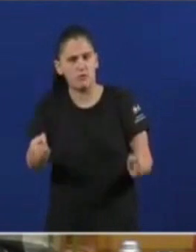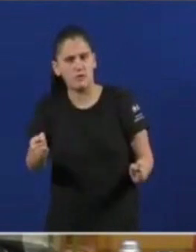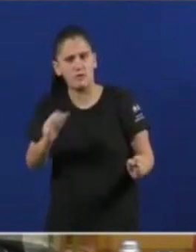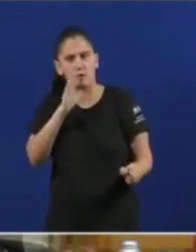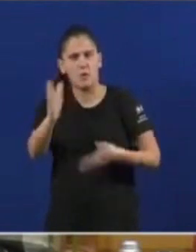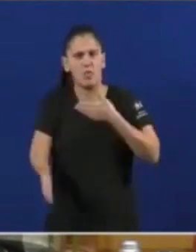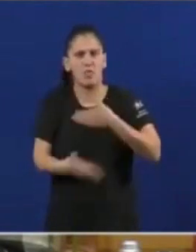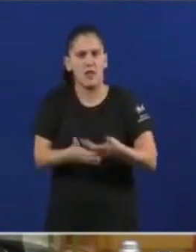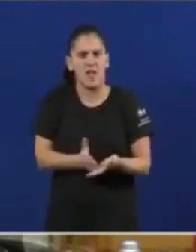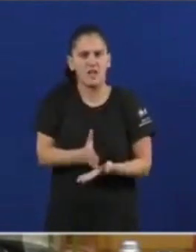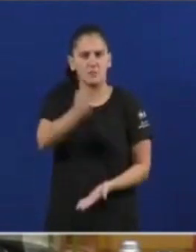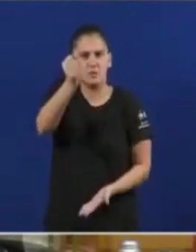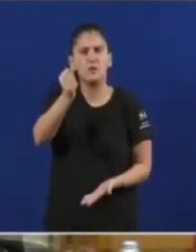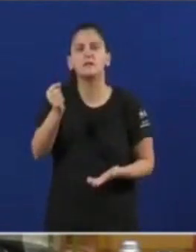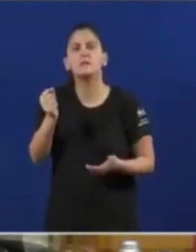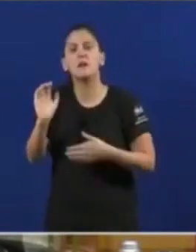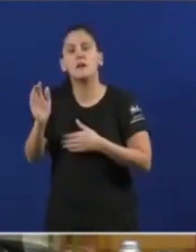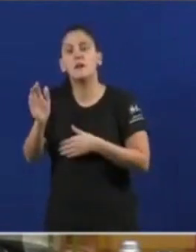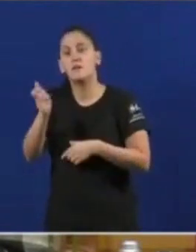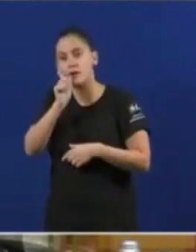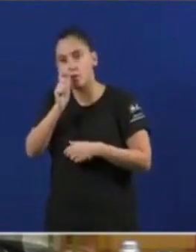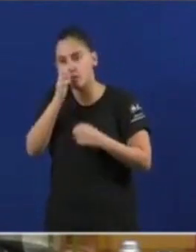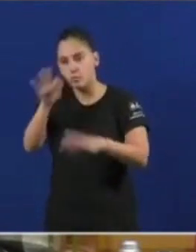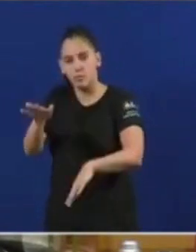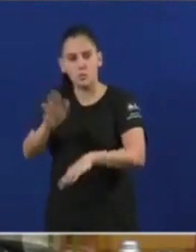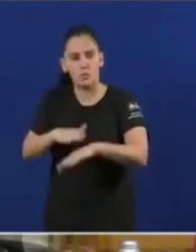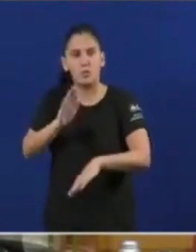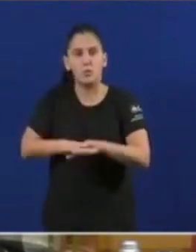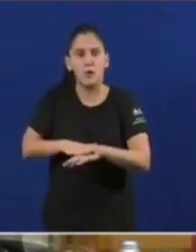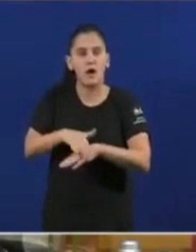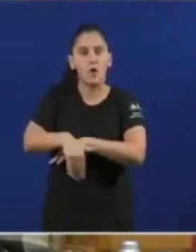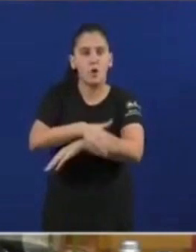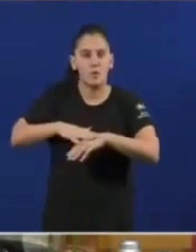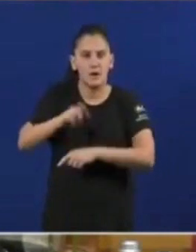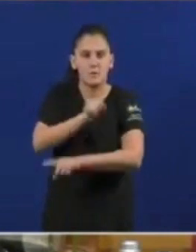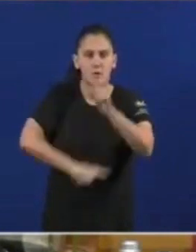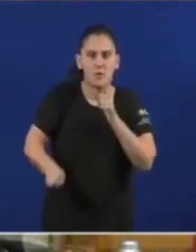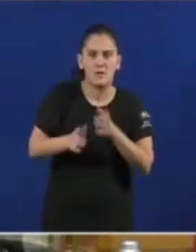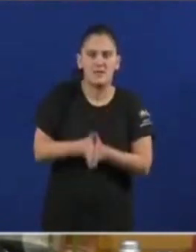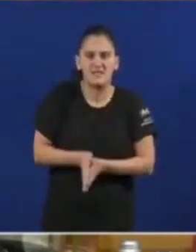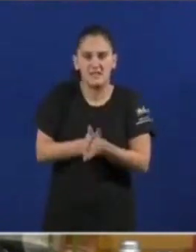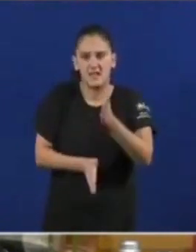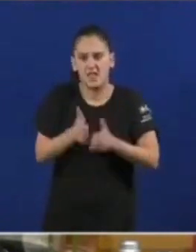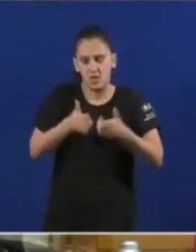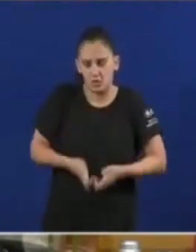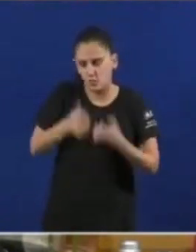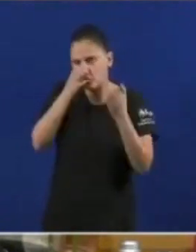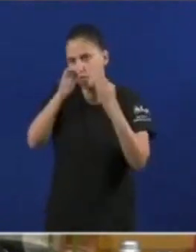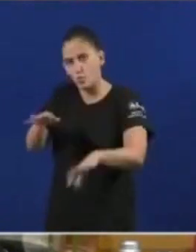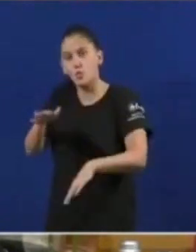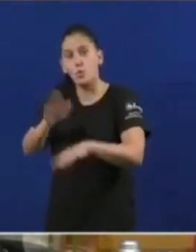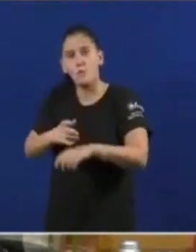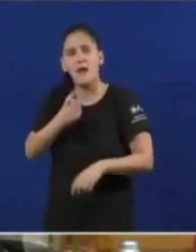pontes. Feijó culpa ao Goberno dos problemas da industria. Feijó culpa a Alcoa e a